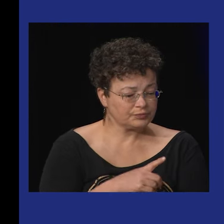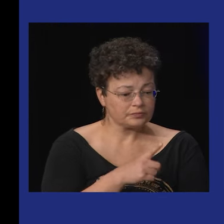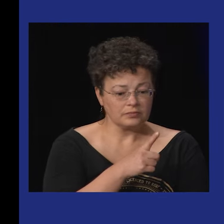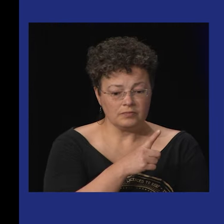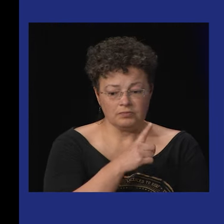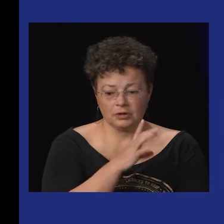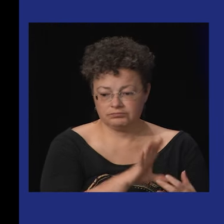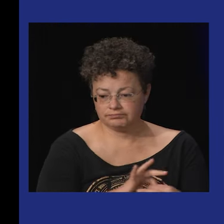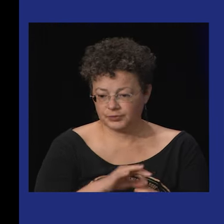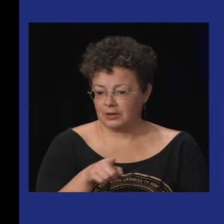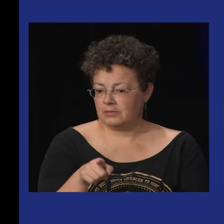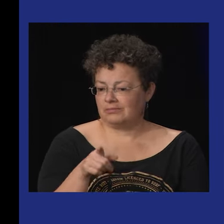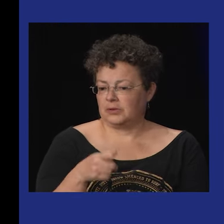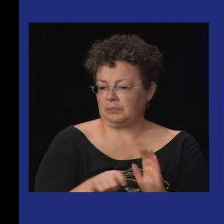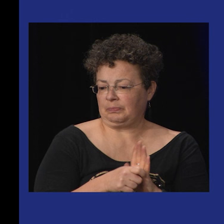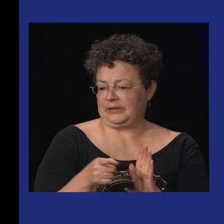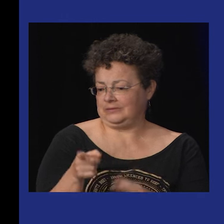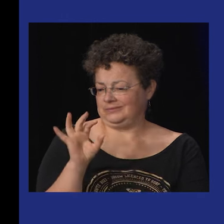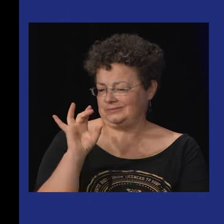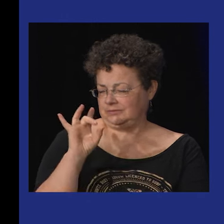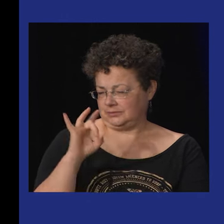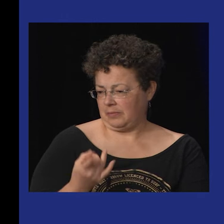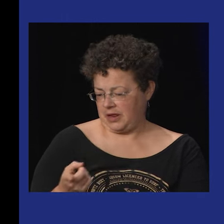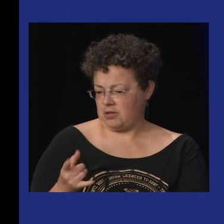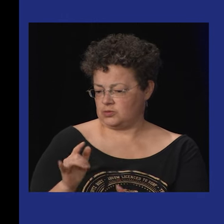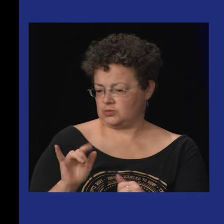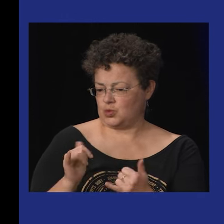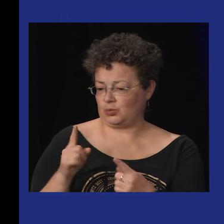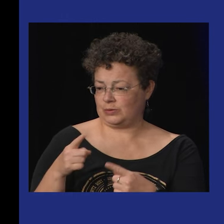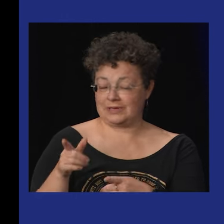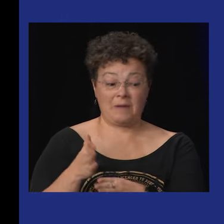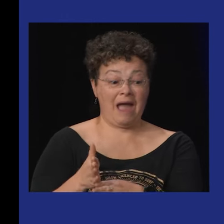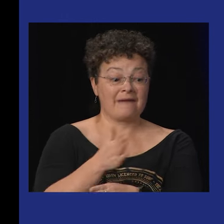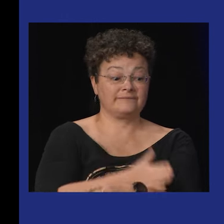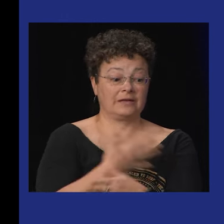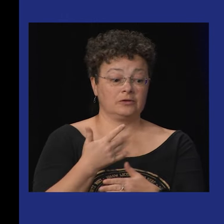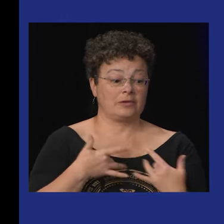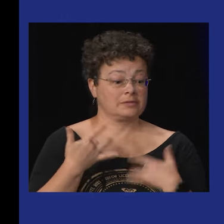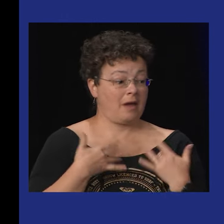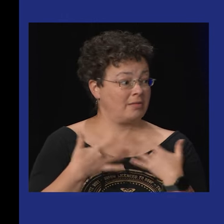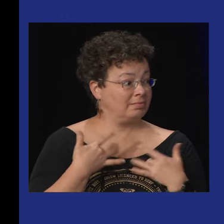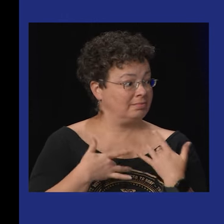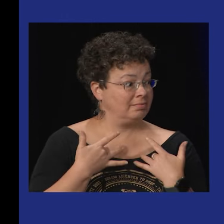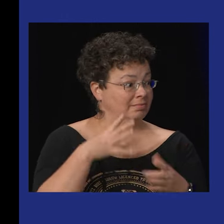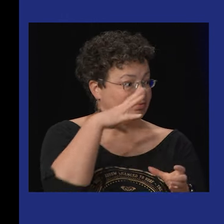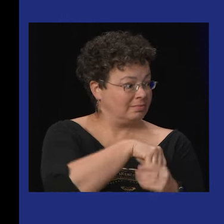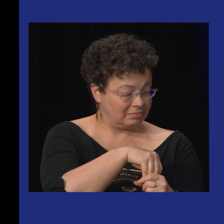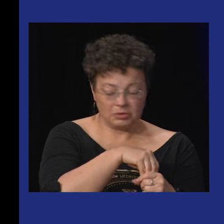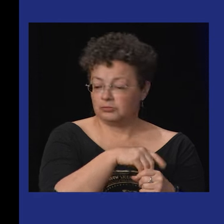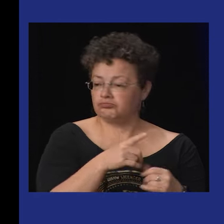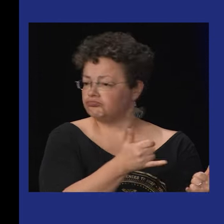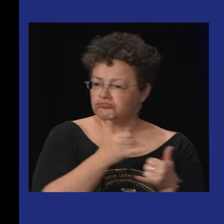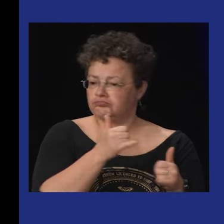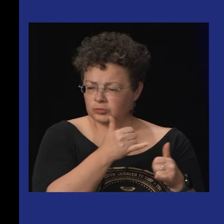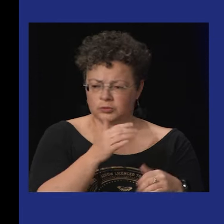associée à mais plutôt des sons des bruits associés à ce qu'elle avait produit Isabelle quand elle joue en fait elle est